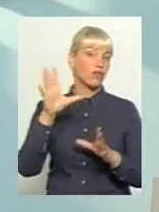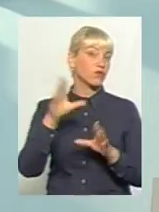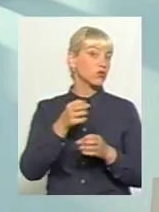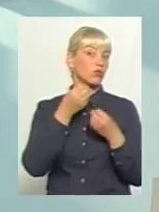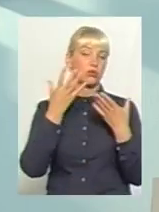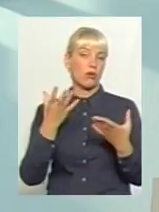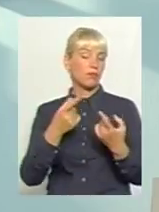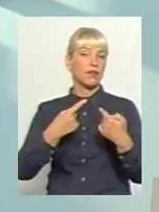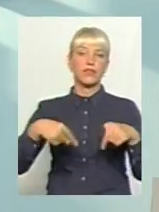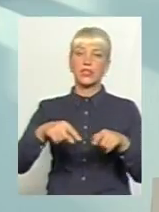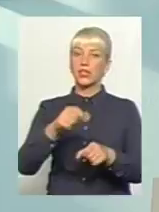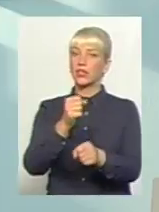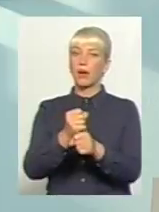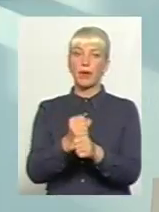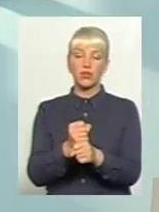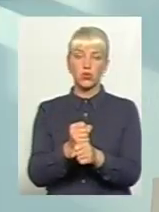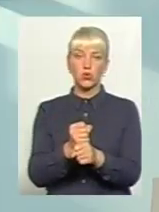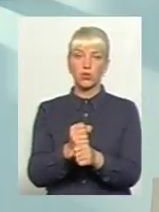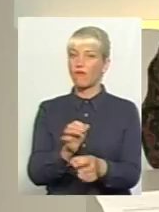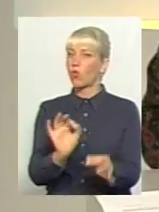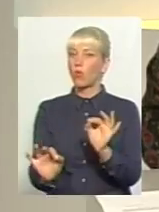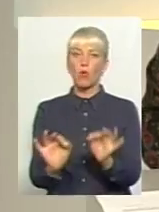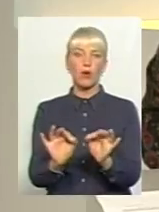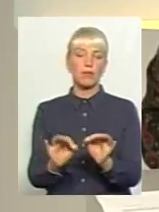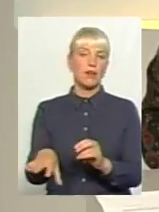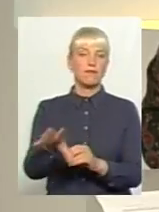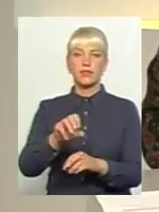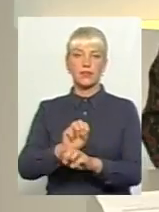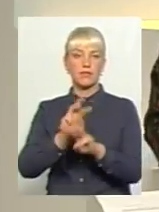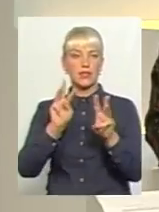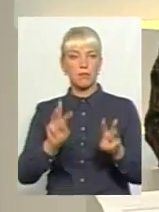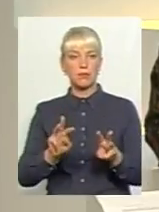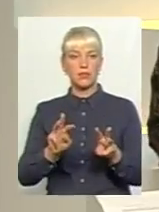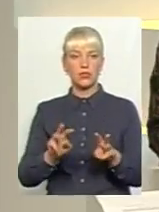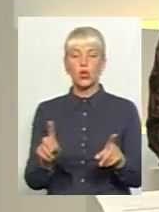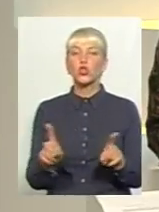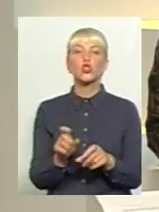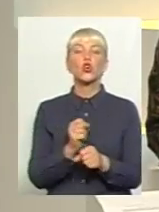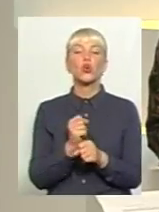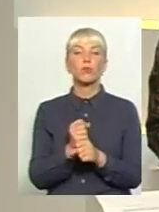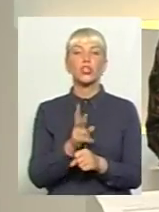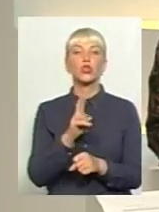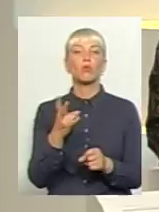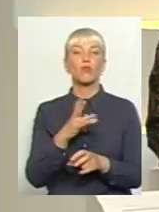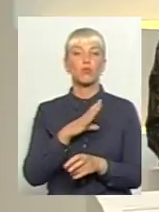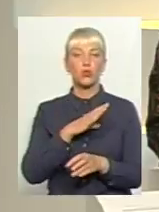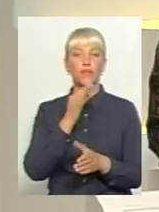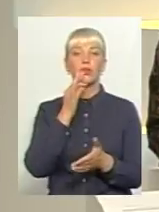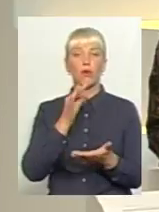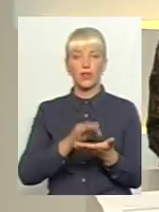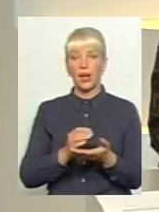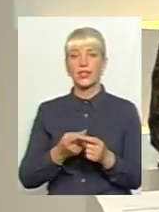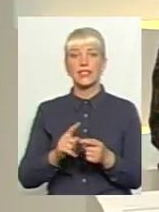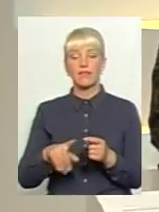відділення працює у нормі, всім забезпечені. Що робити? Хто має бути відповідальний за це?